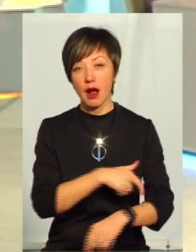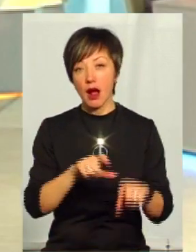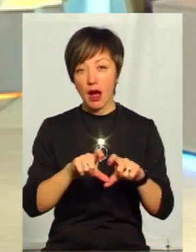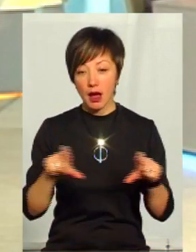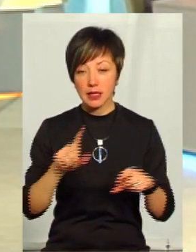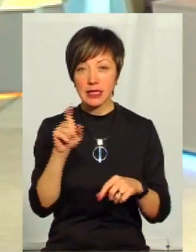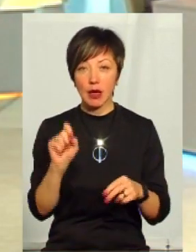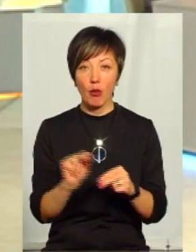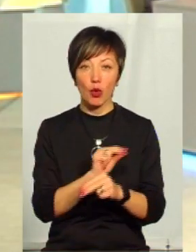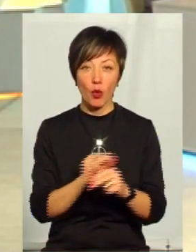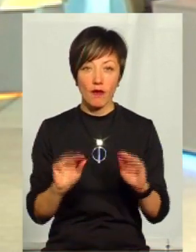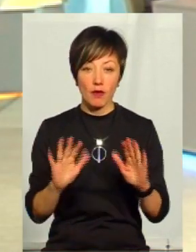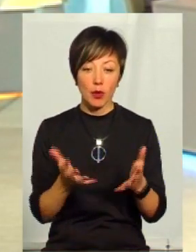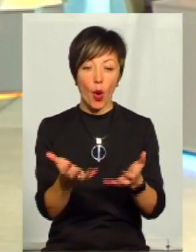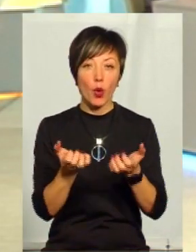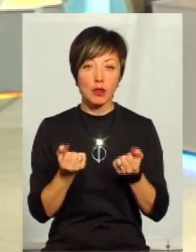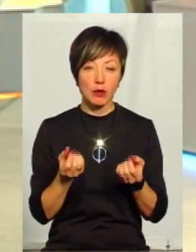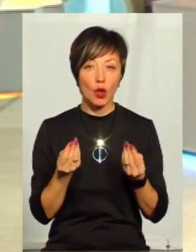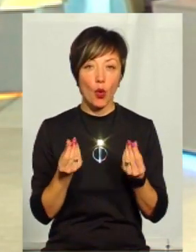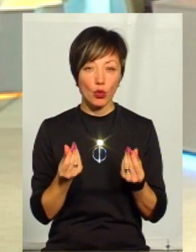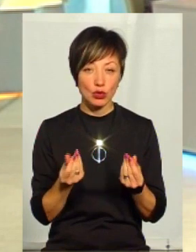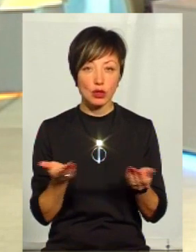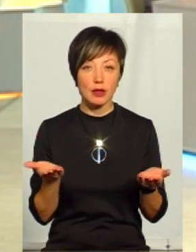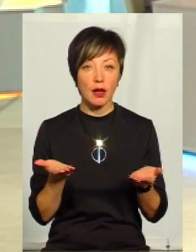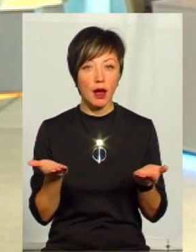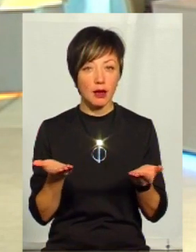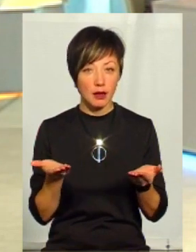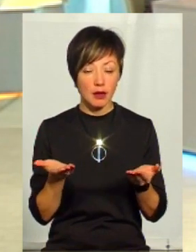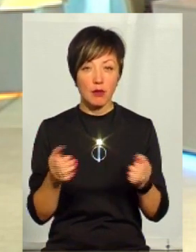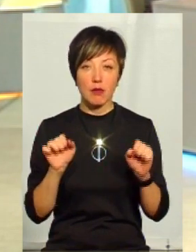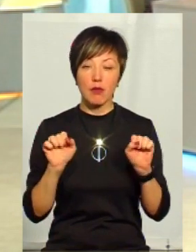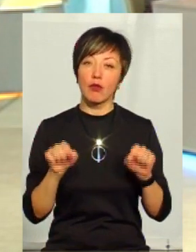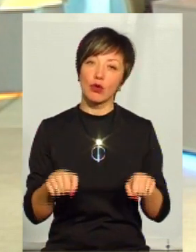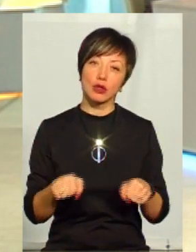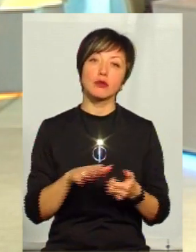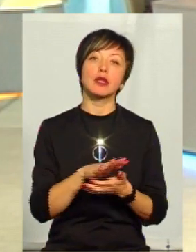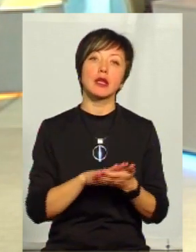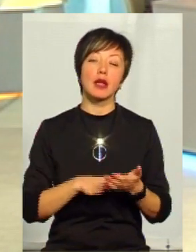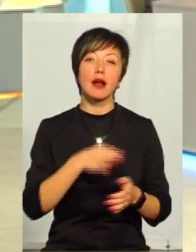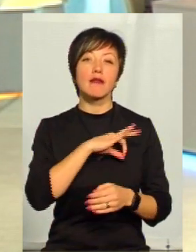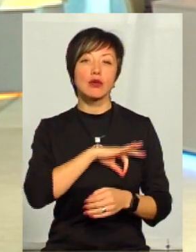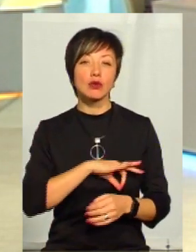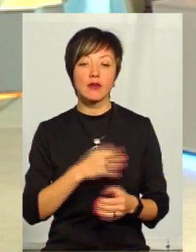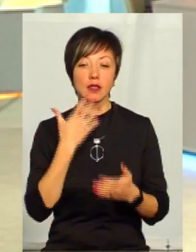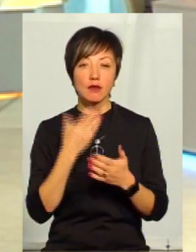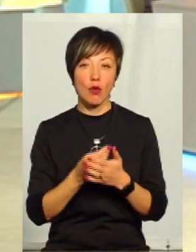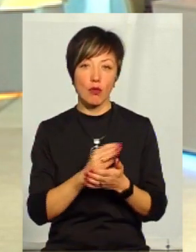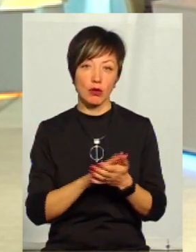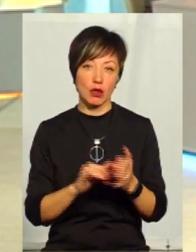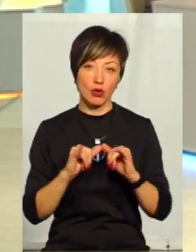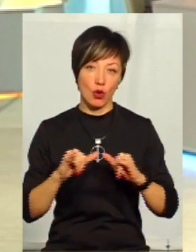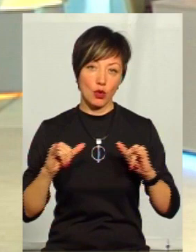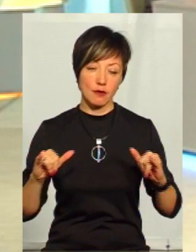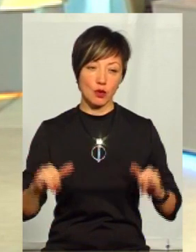пролікований випадок буде отримувати кошти, які можна буде надалі використовувати для свого подальшого